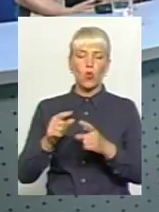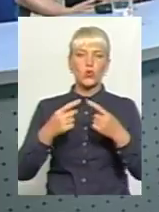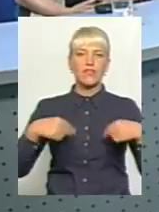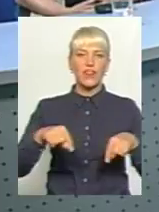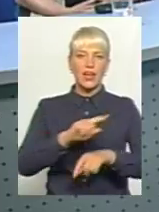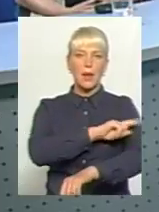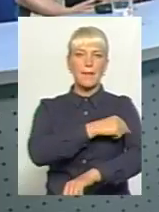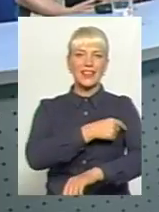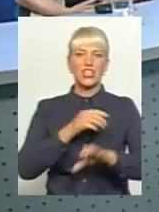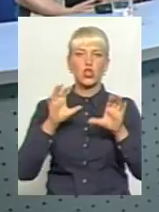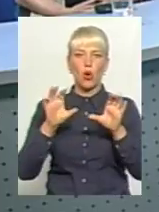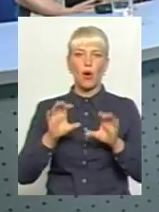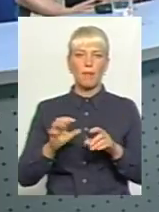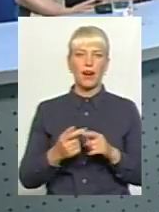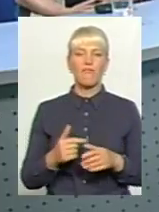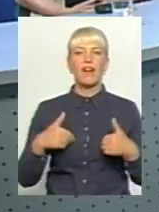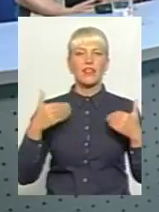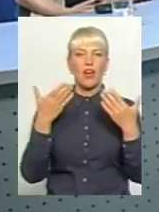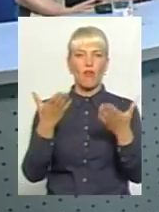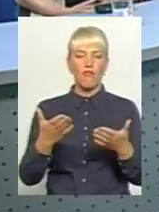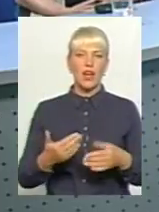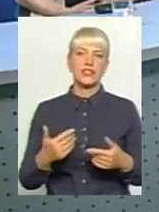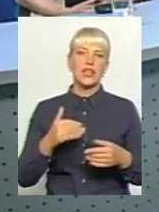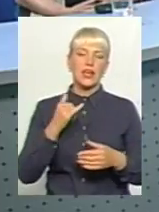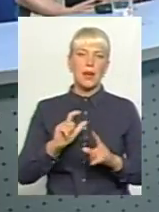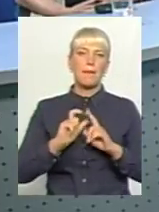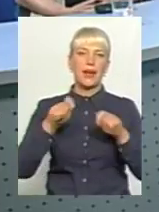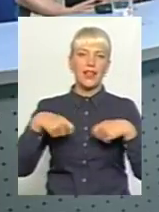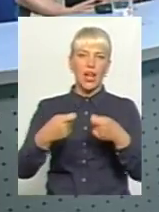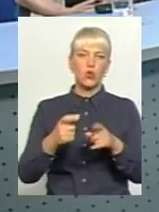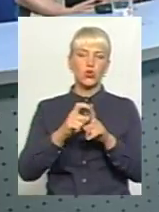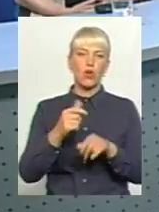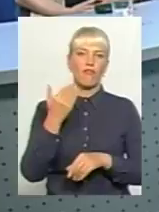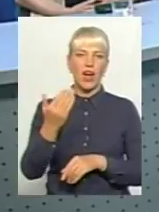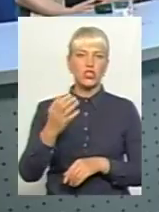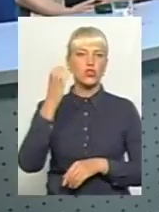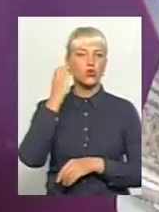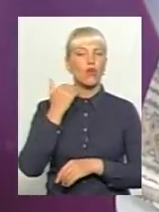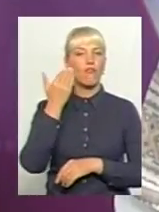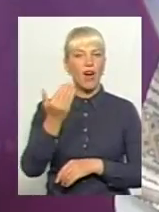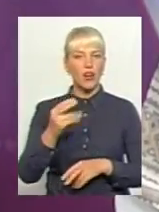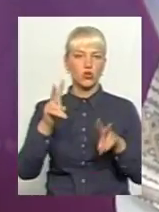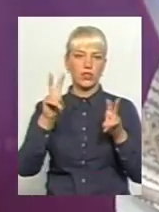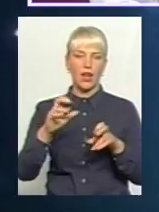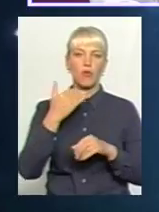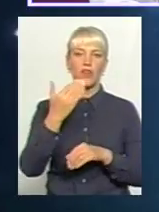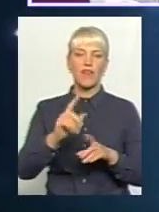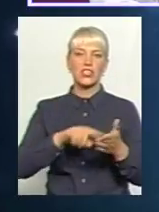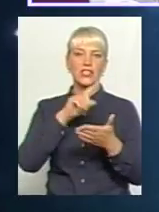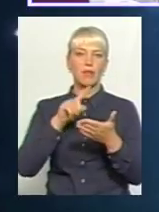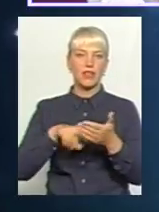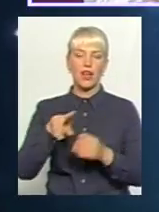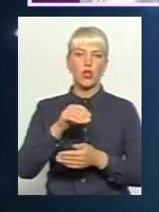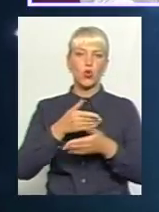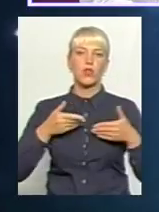вітаю, гості мої любі, і передаю слово вам. слухаємо вашу тему і ваші запитання до нас. Хмельницький, вам